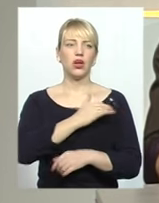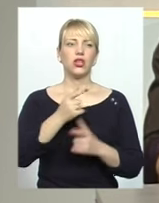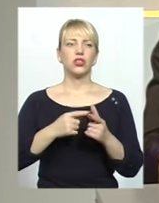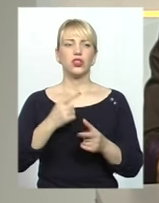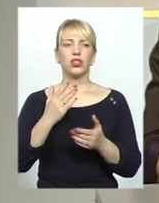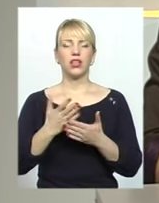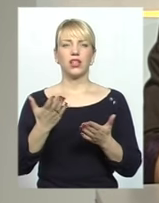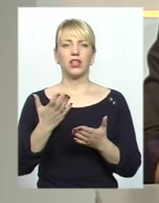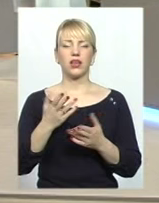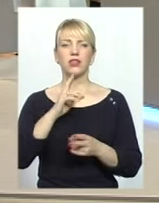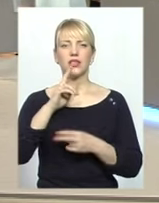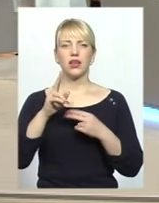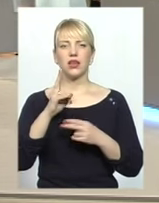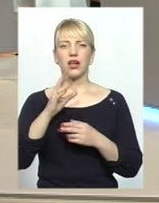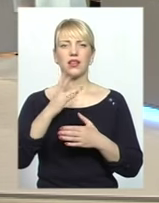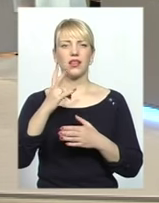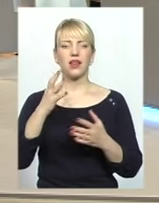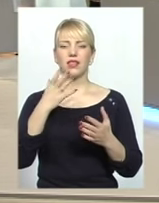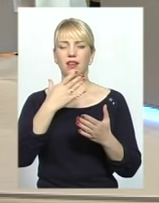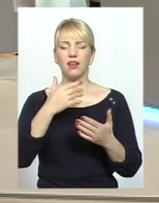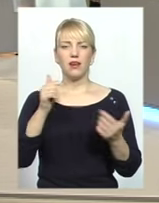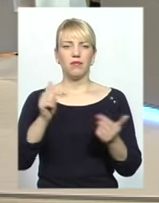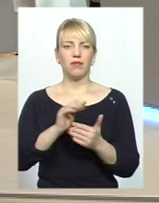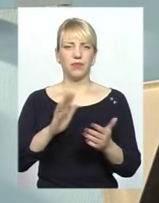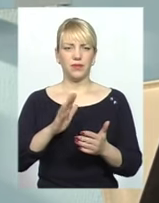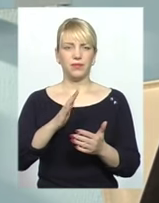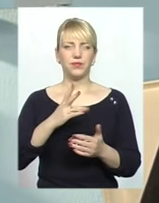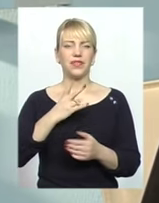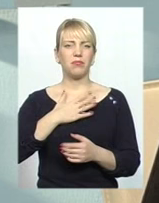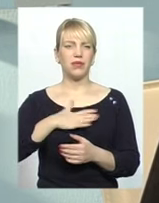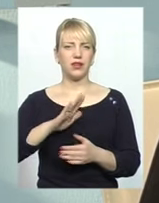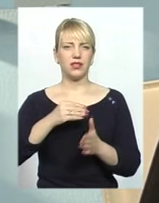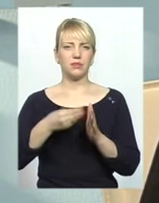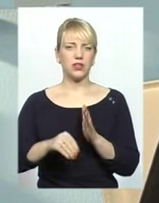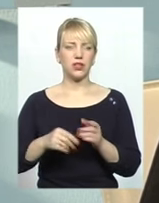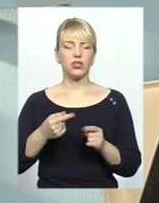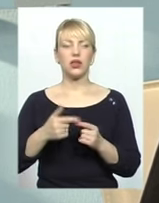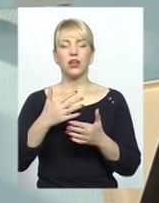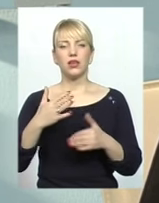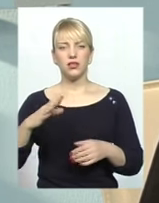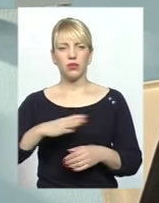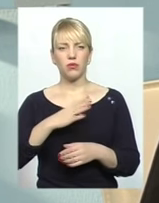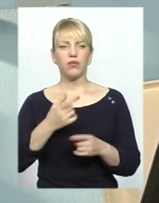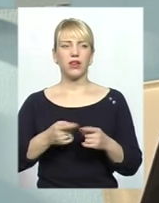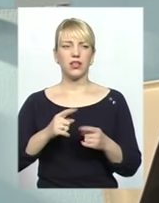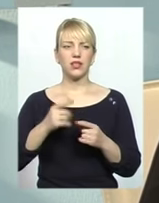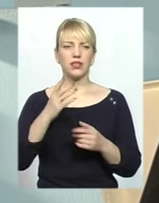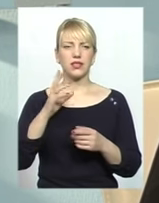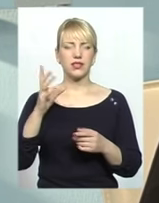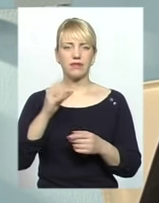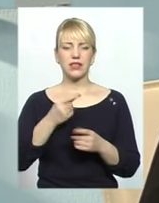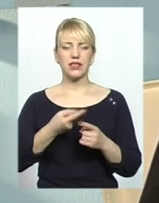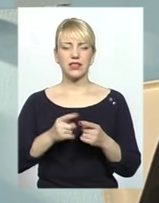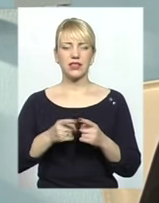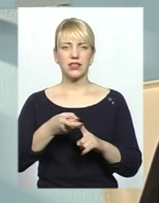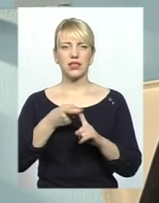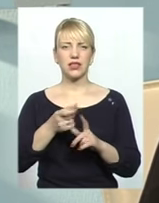якесь неприємні ставлення до себе? Ну, різне буває, можемо так сказати. Ясно, що це теж залежить від кожної людини